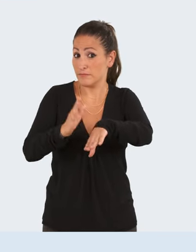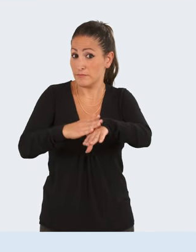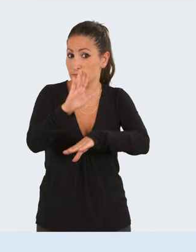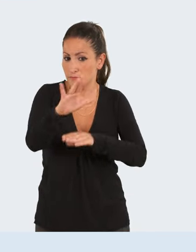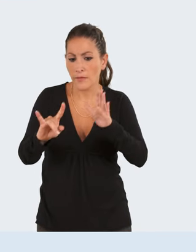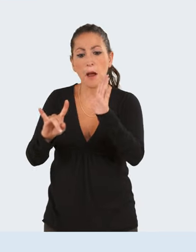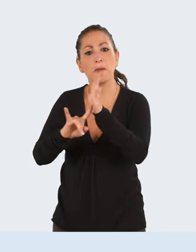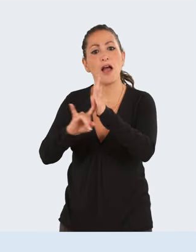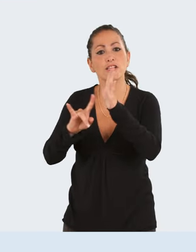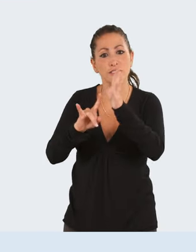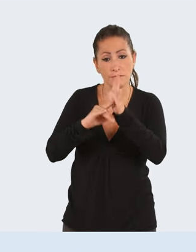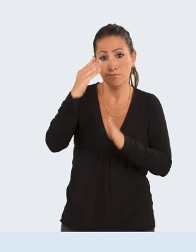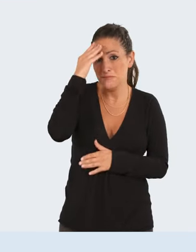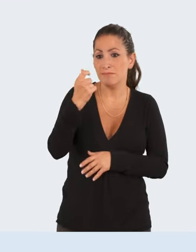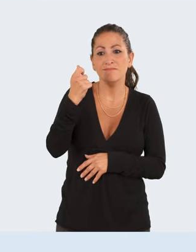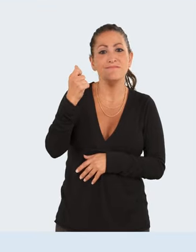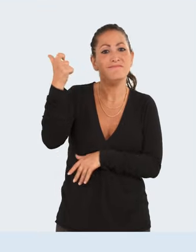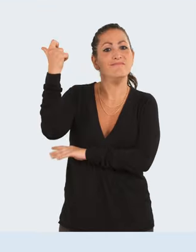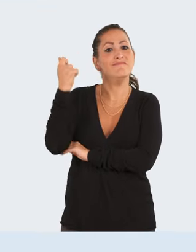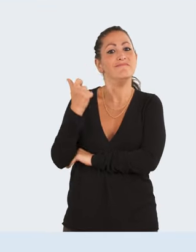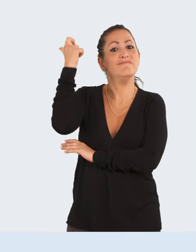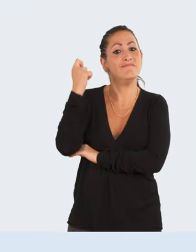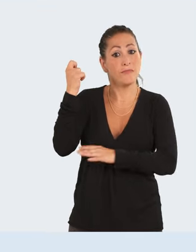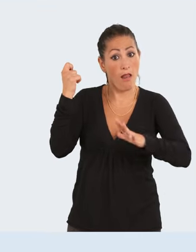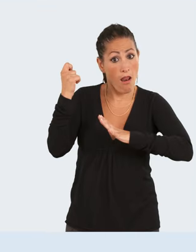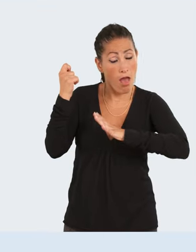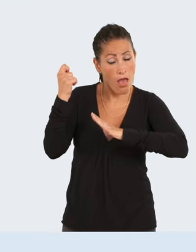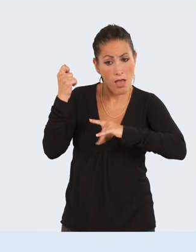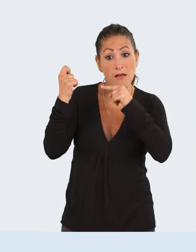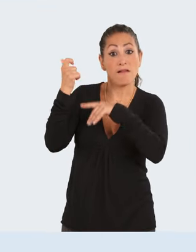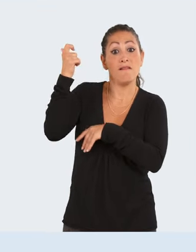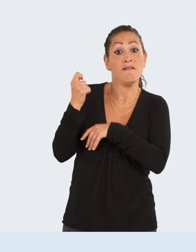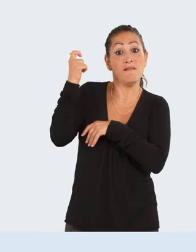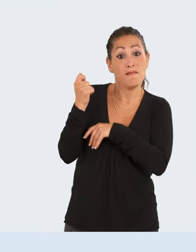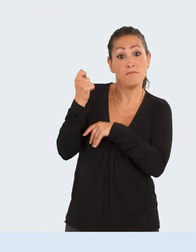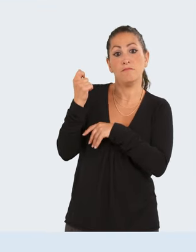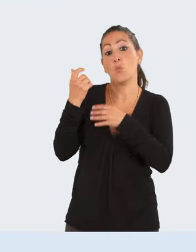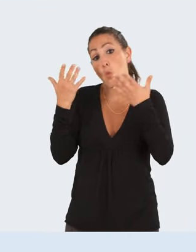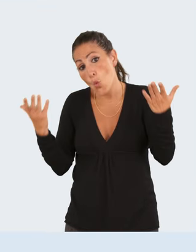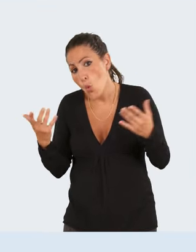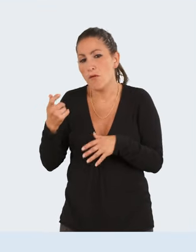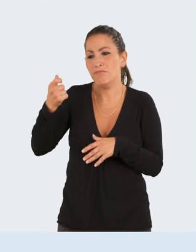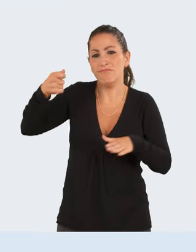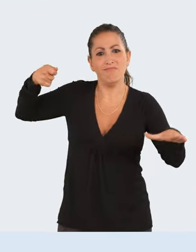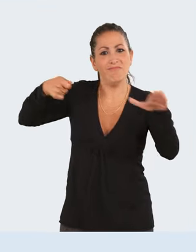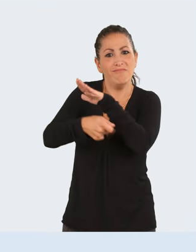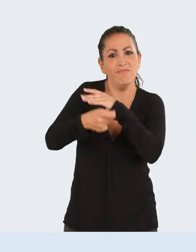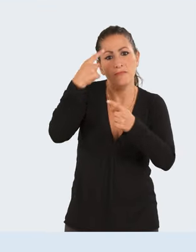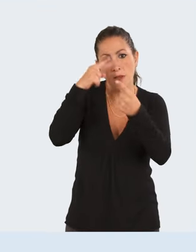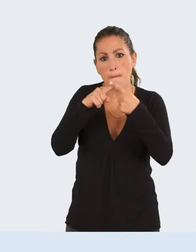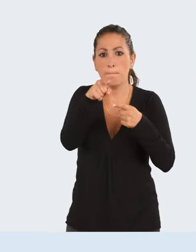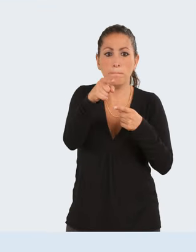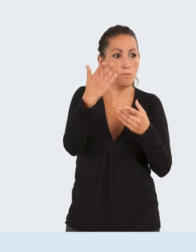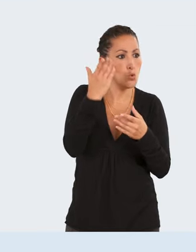Bon à savoir, si vous avez une aide de la Maison départementale des personnes handicapées, MDPH, ou que vous percevez un